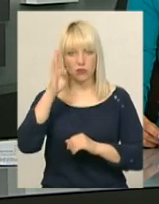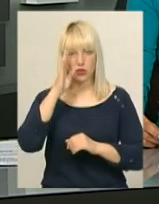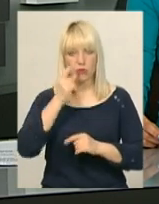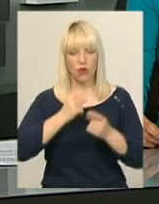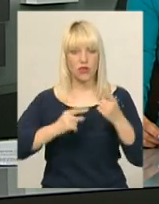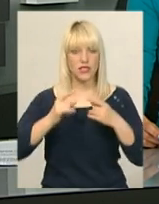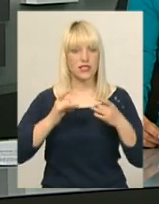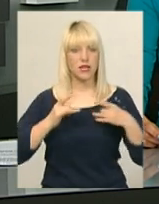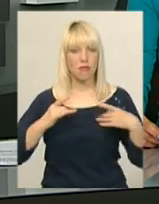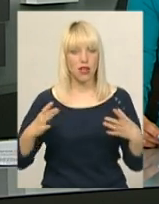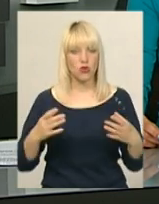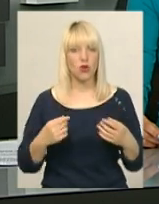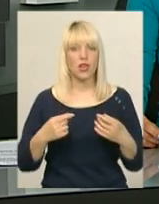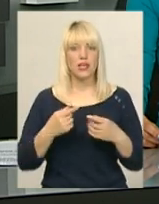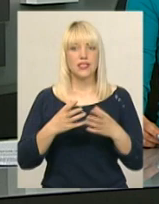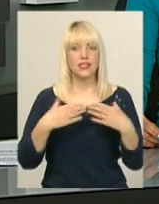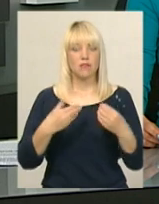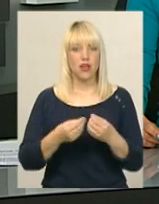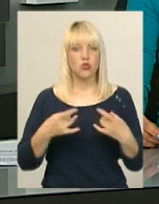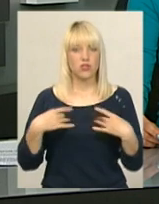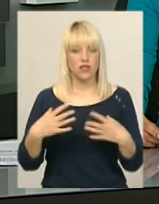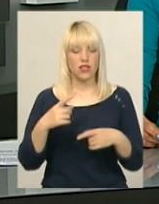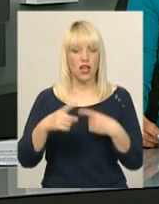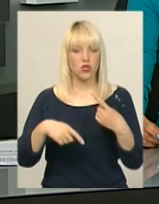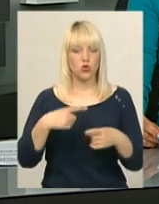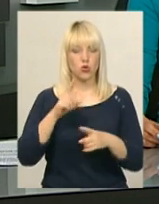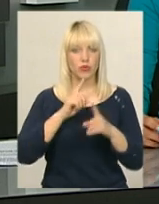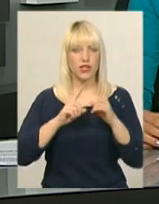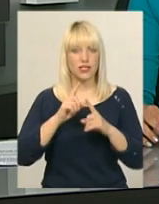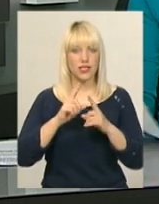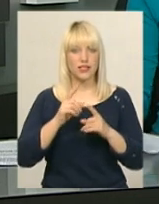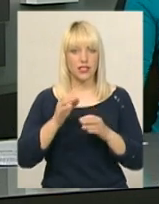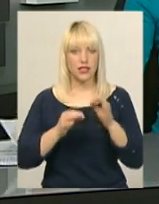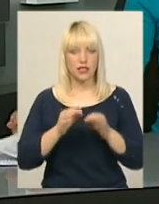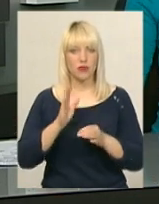сімейного святкування. Наступне засідання у справі Михайла Кривака відбудеться 6 червня.